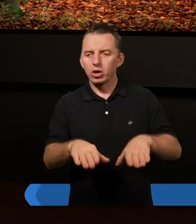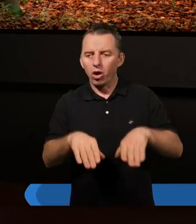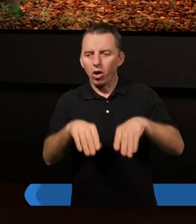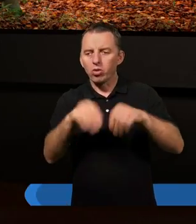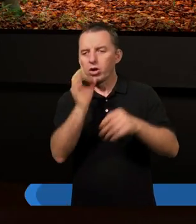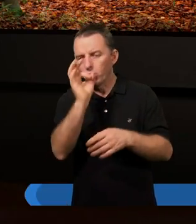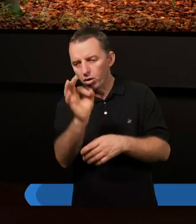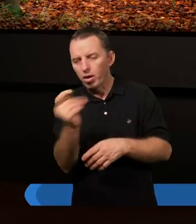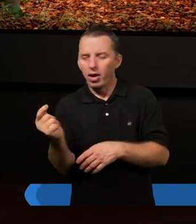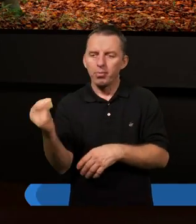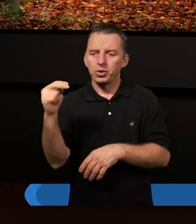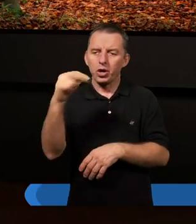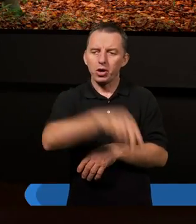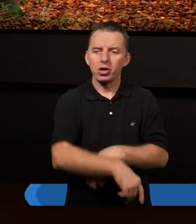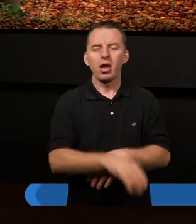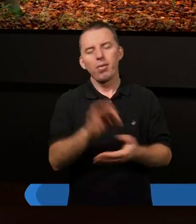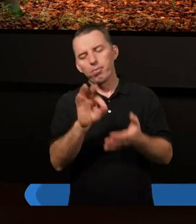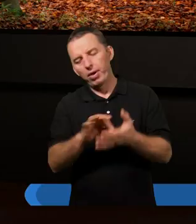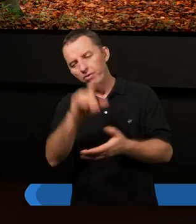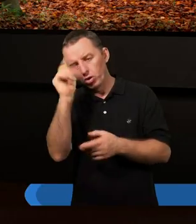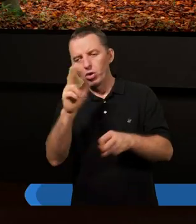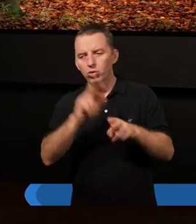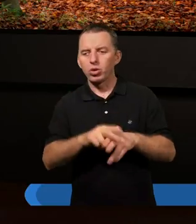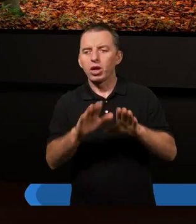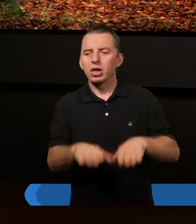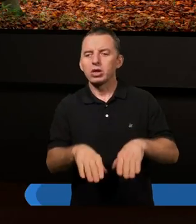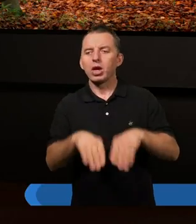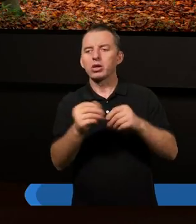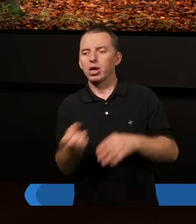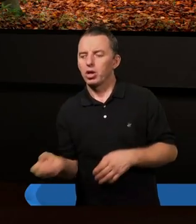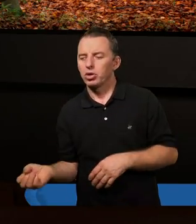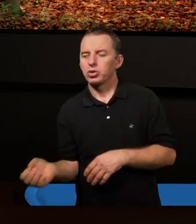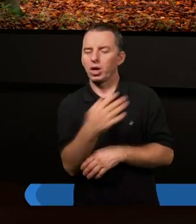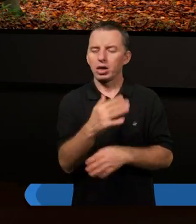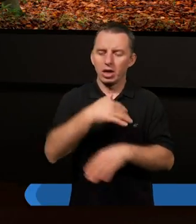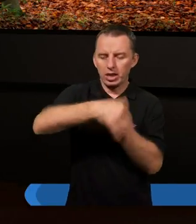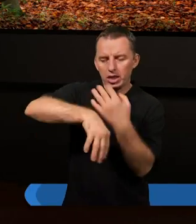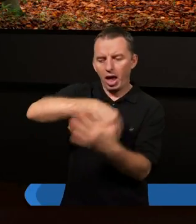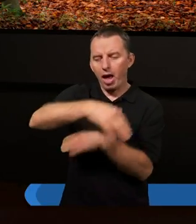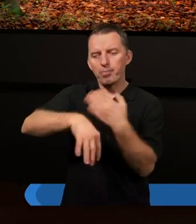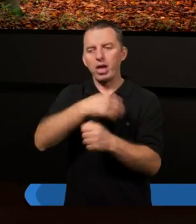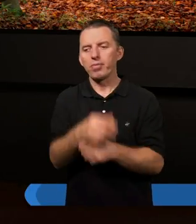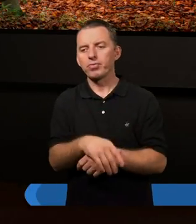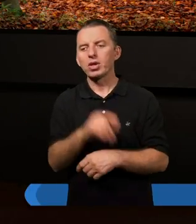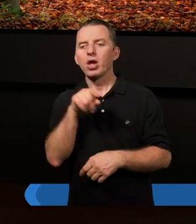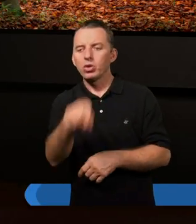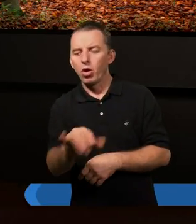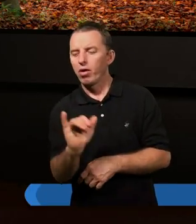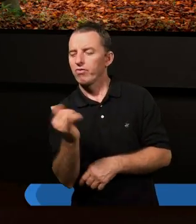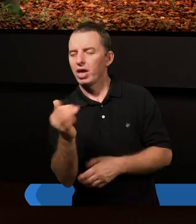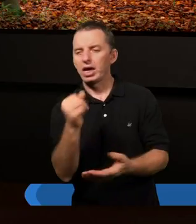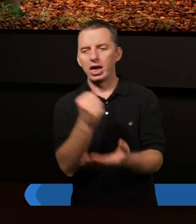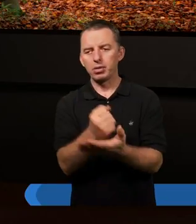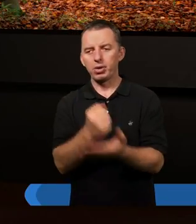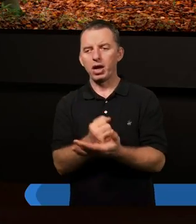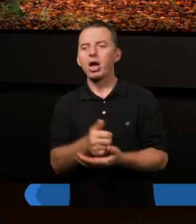ale potem przyszli tam pewni ludzie, którzy zaczęli siać zamęt. I to w jakiej sprawie